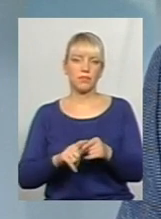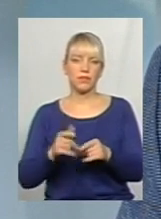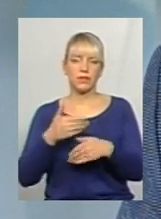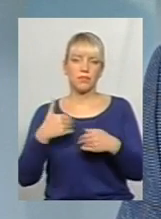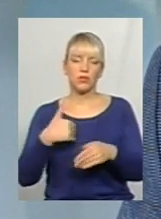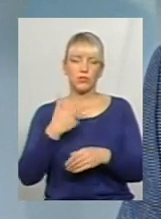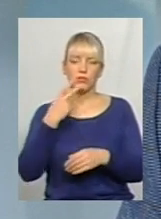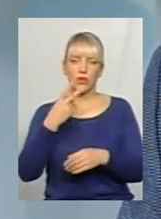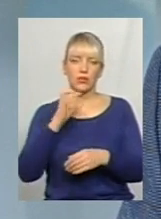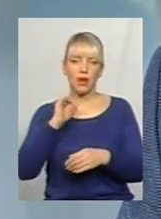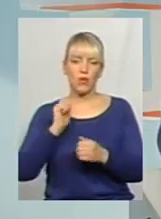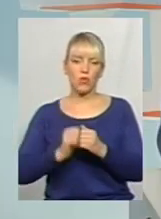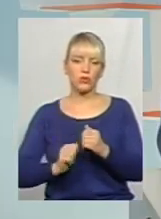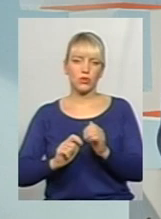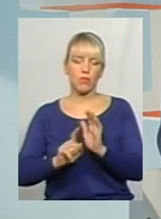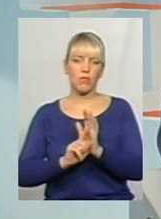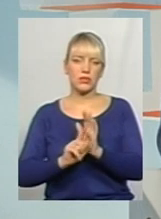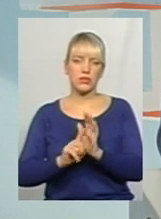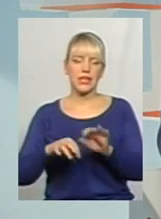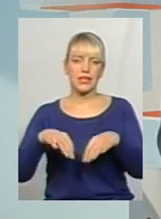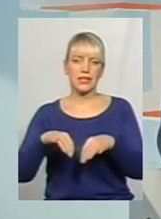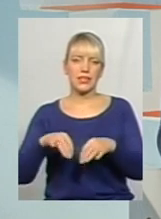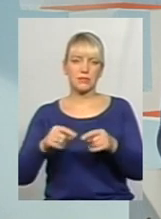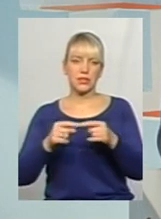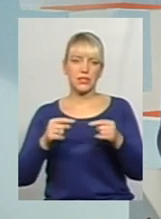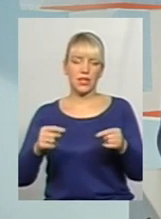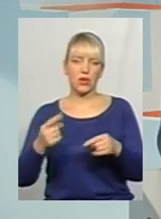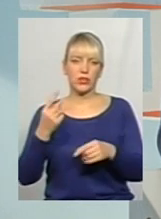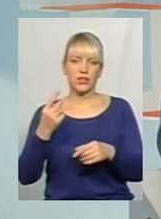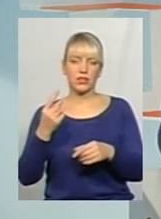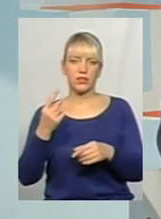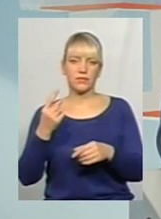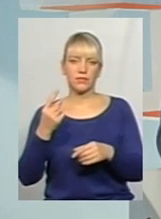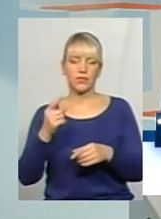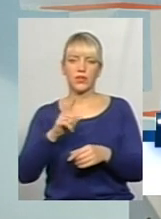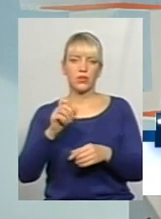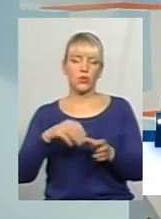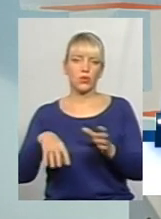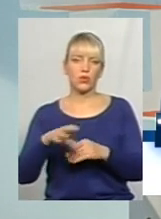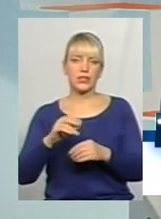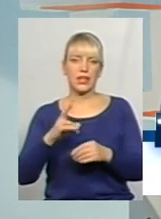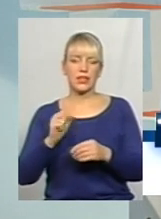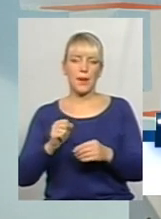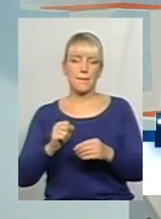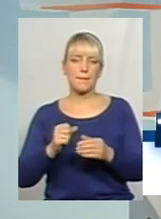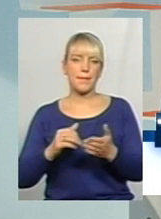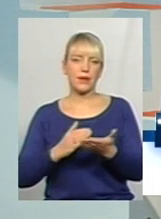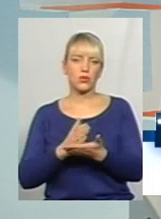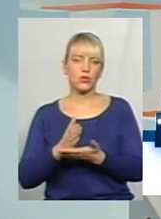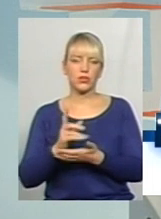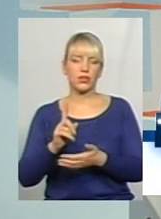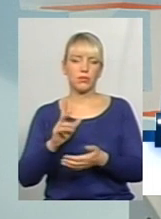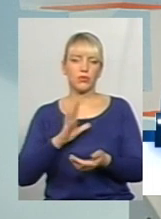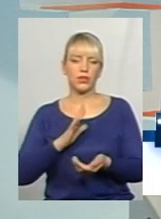хочемо бачити на кожному маршруті транспортний засіб, один, хоча б з усіх на маршруті, транспортний засіб, який буде